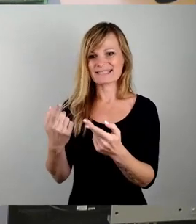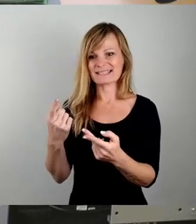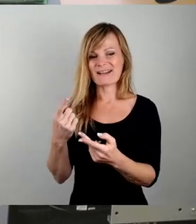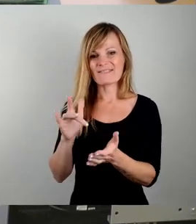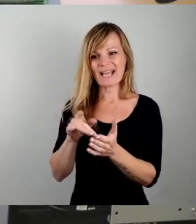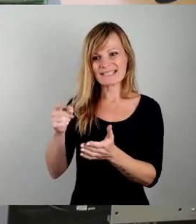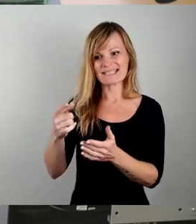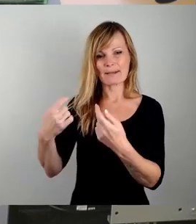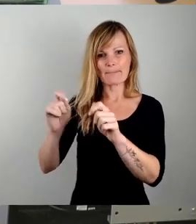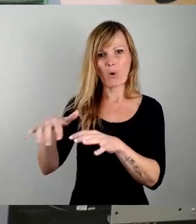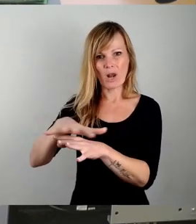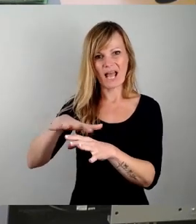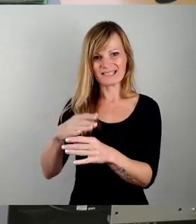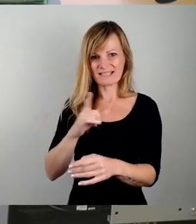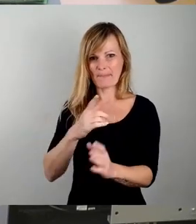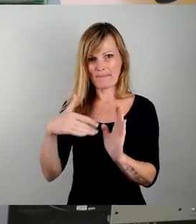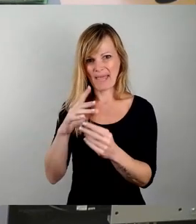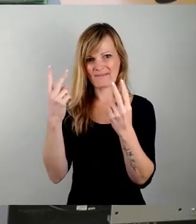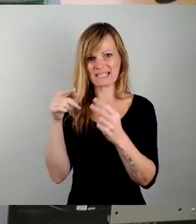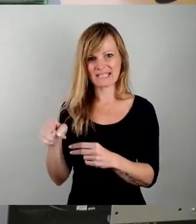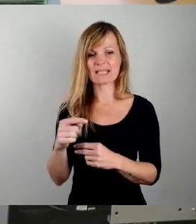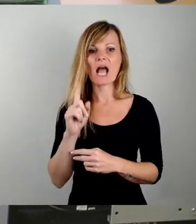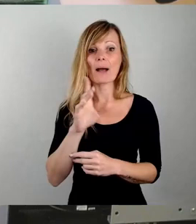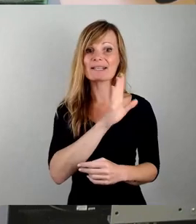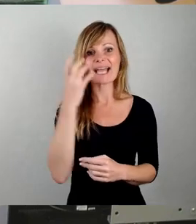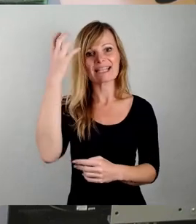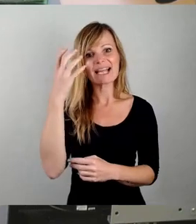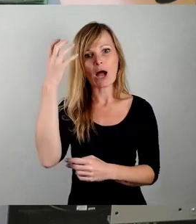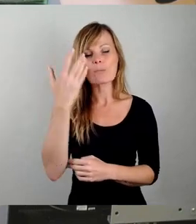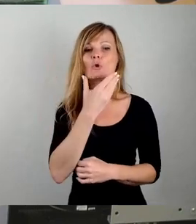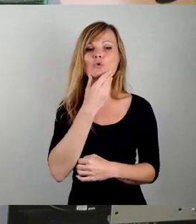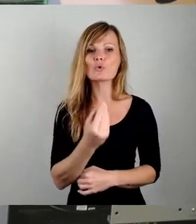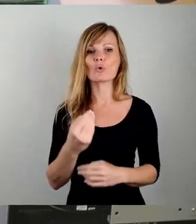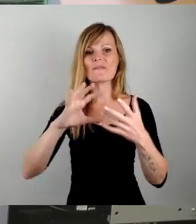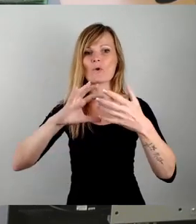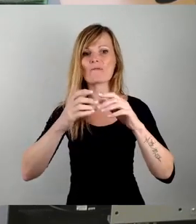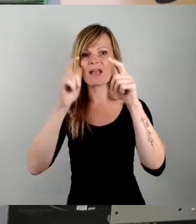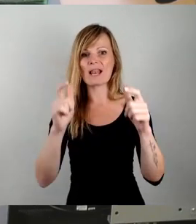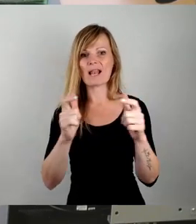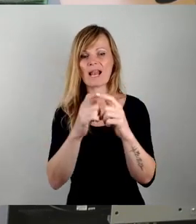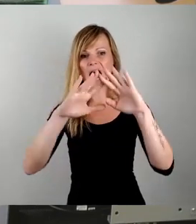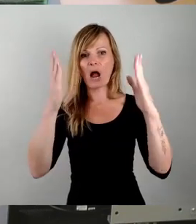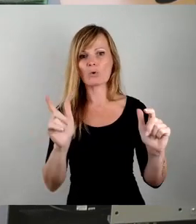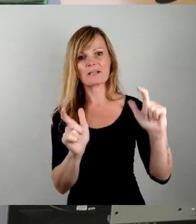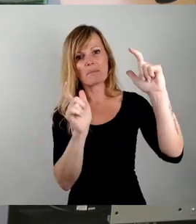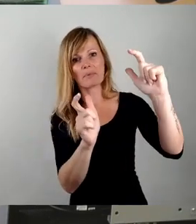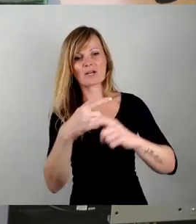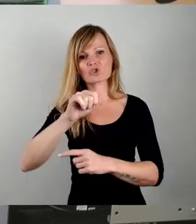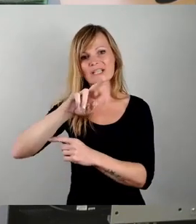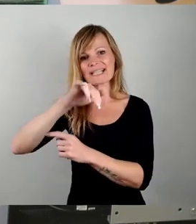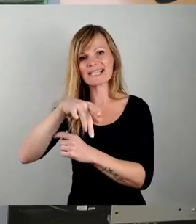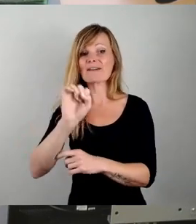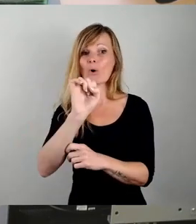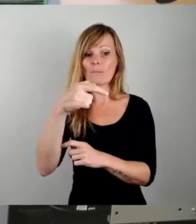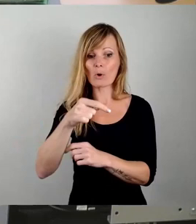Aber seine Träume von einem schönen Würfelhaus in Striesen sind an der Baubehörde gescheitert, weil zwei große Bäume auf